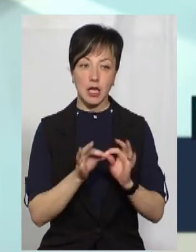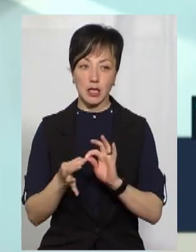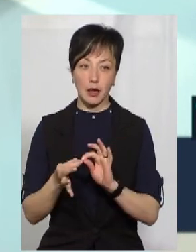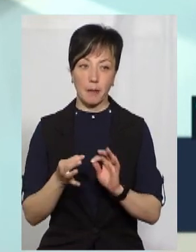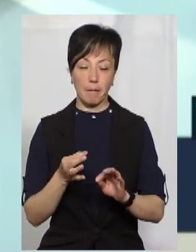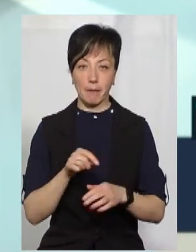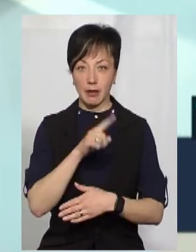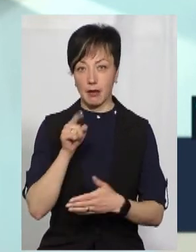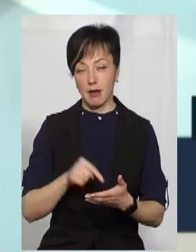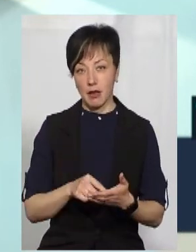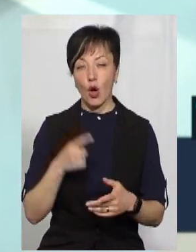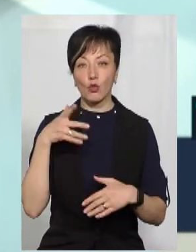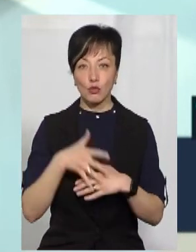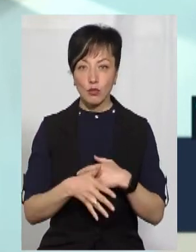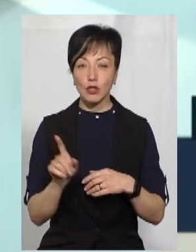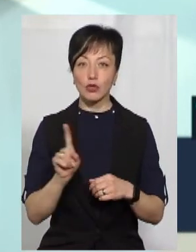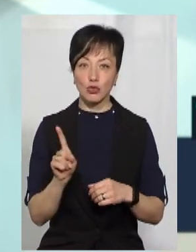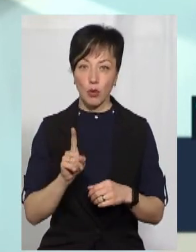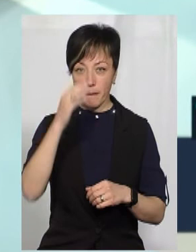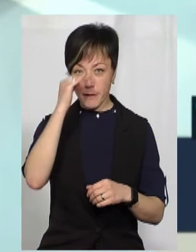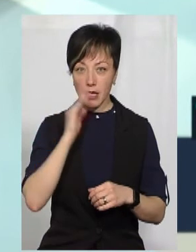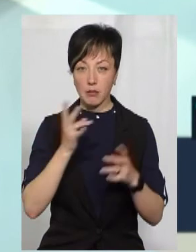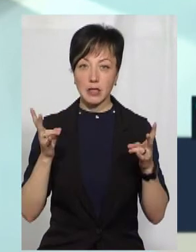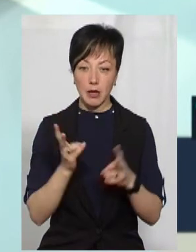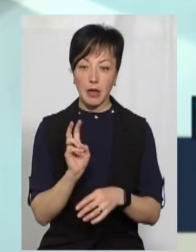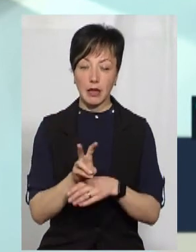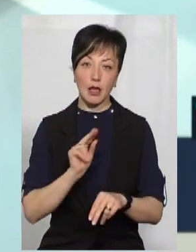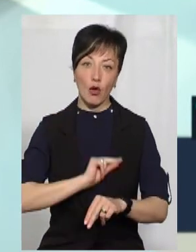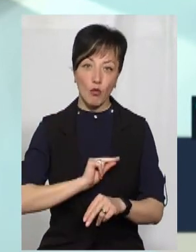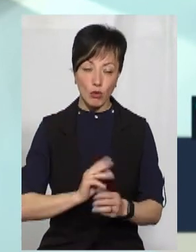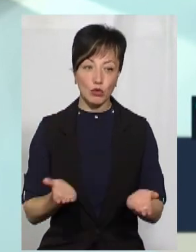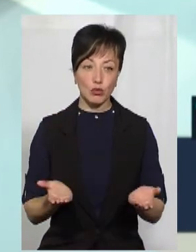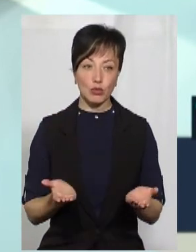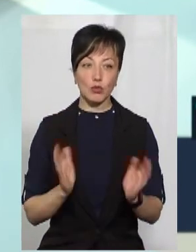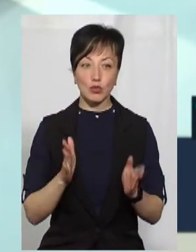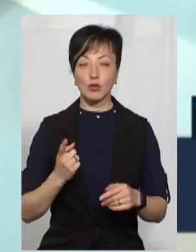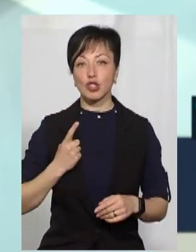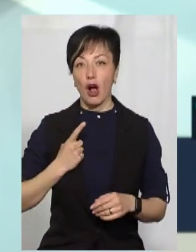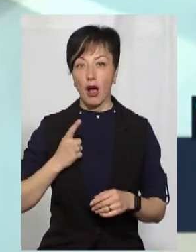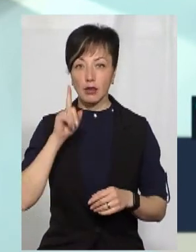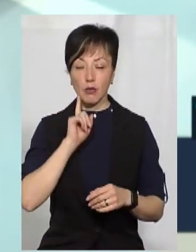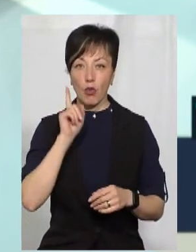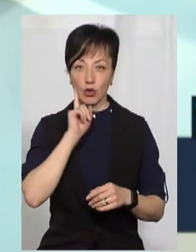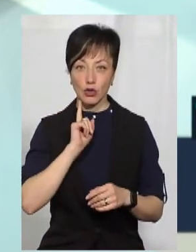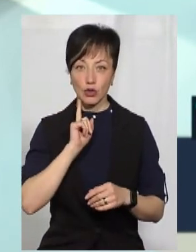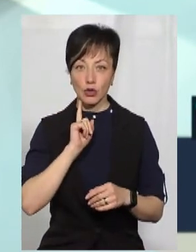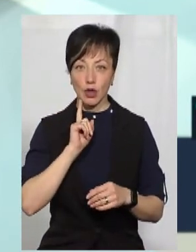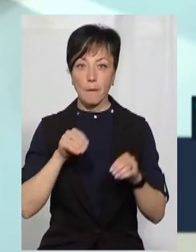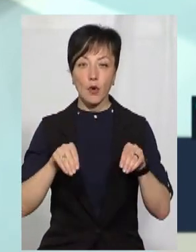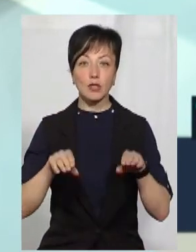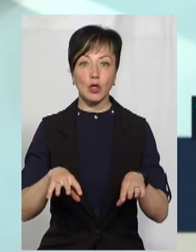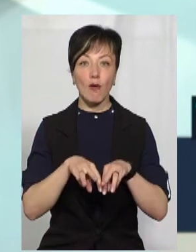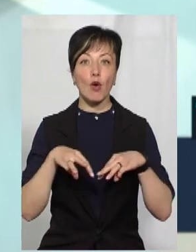складним питанням. Розуміючи те, що батькам треба йти на роботу, будемо чекати поки що тієї